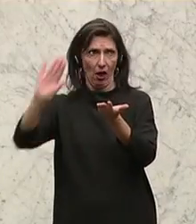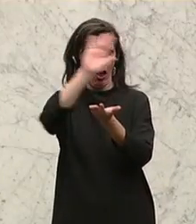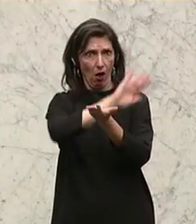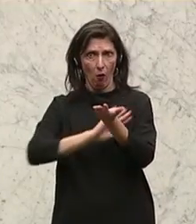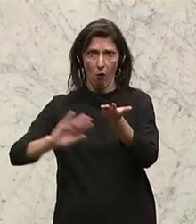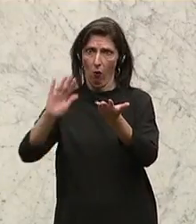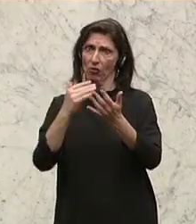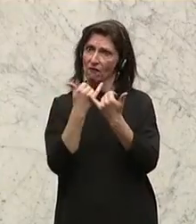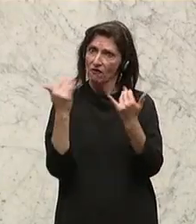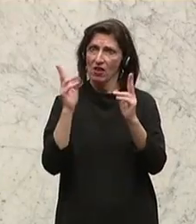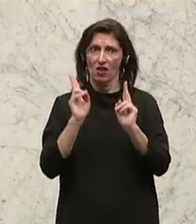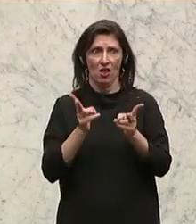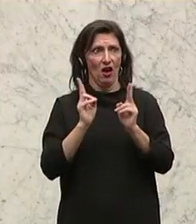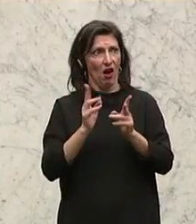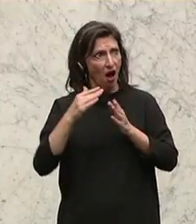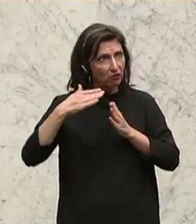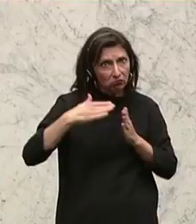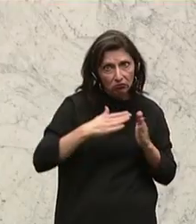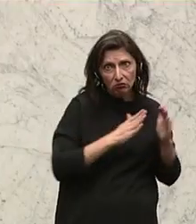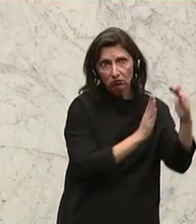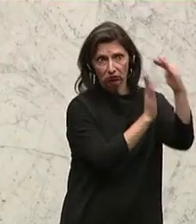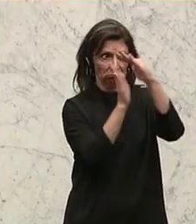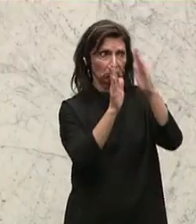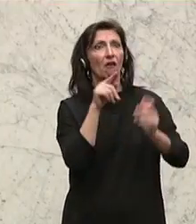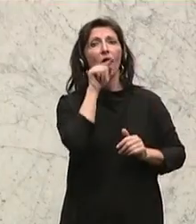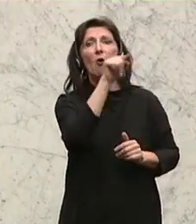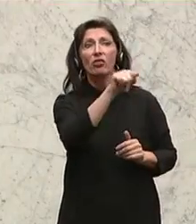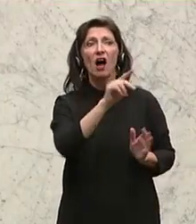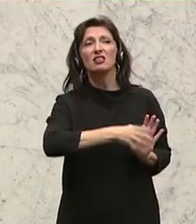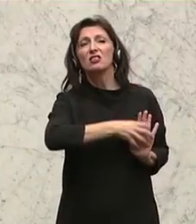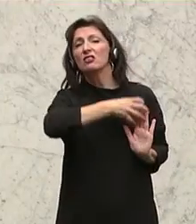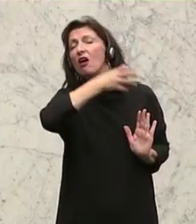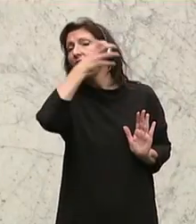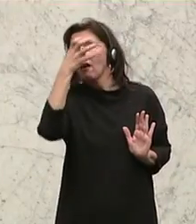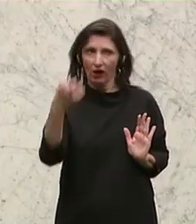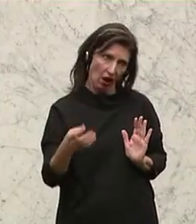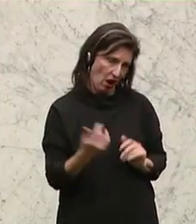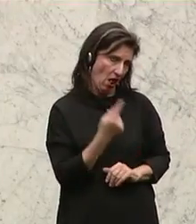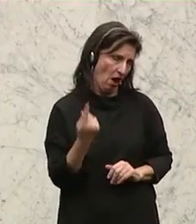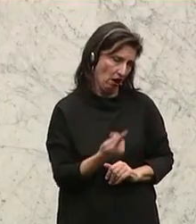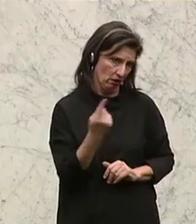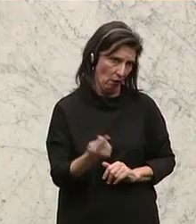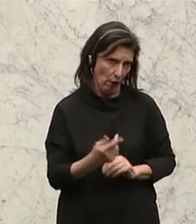notwendiges Verkehrsbauwerk unnötig in die Länge ziehen kann. Und von einem